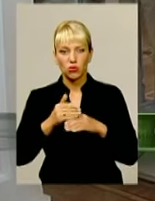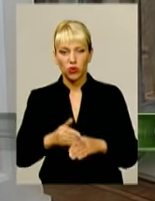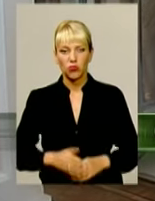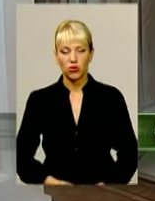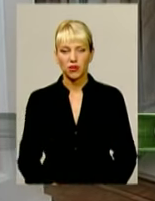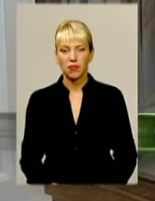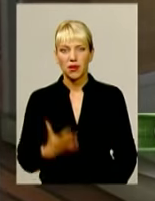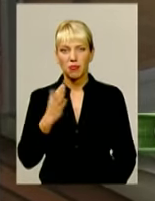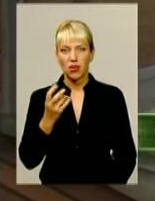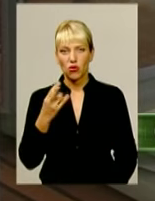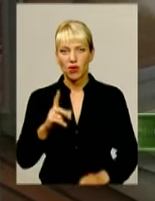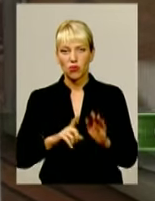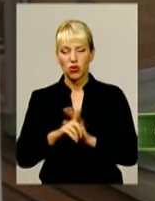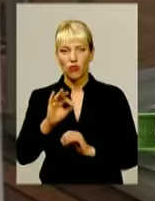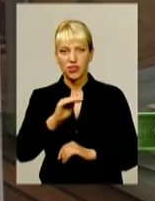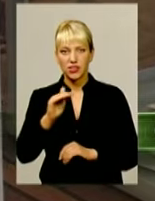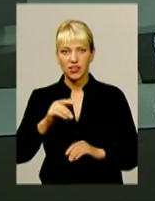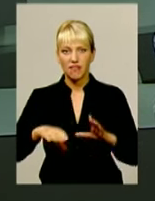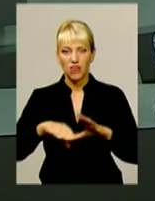офіційно стартує виборча кампанія.